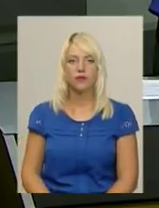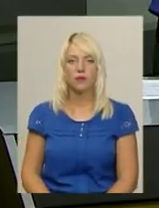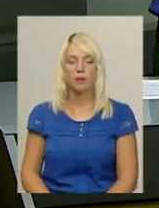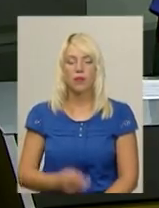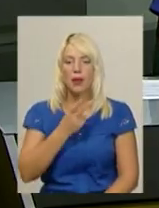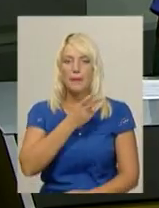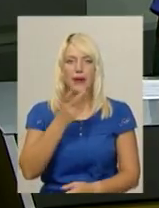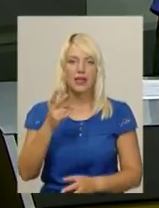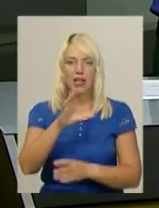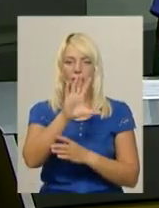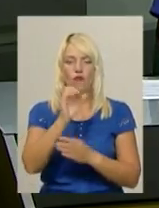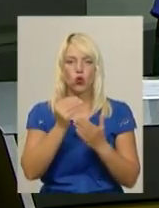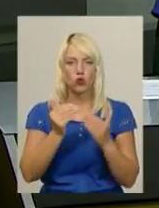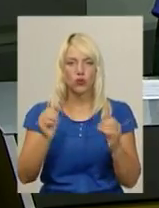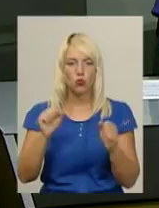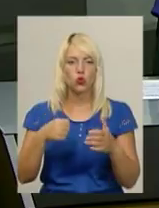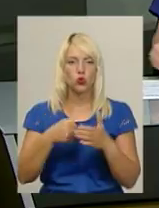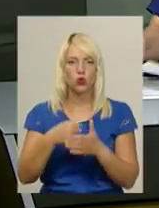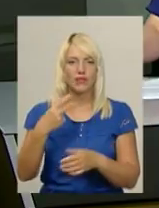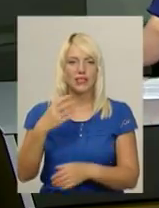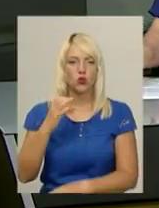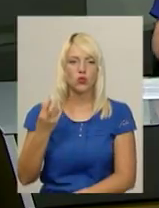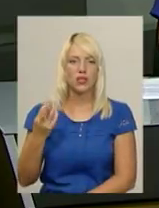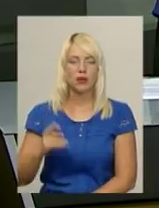Переглянути фотовиставку можна до 20 серпня.